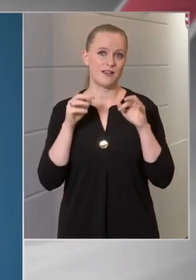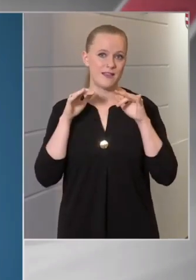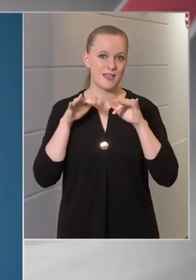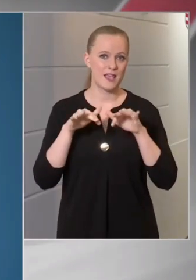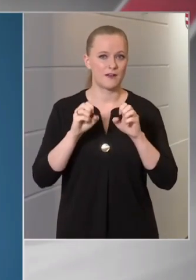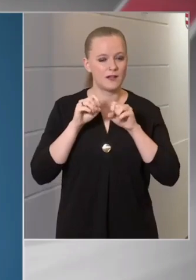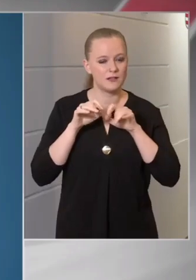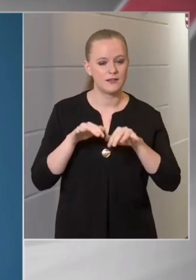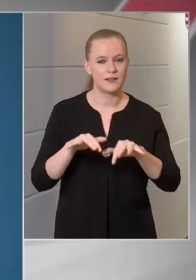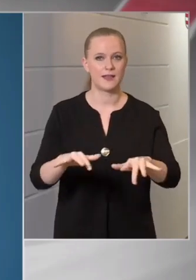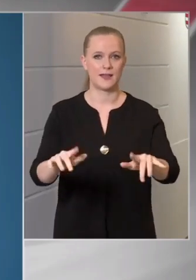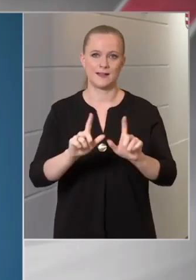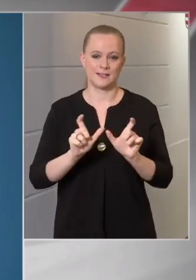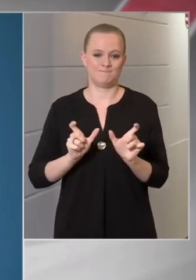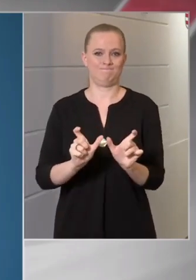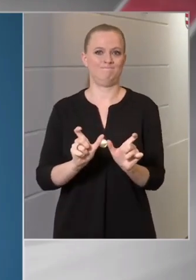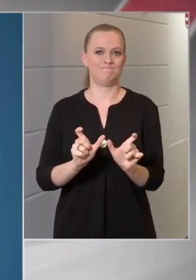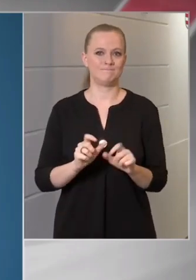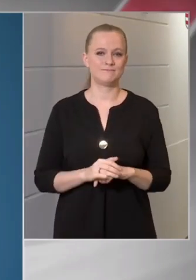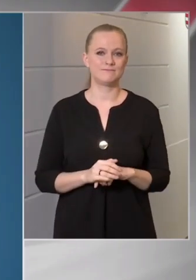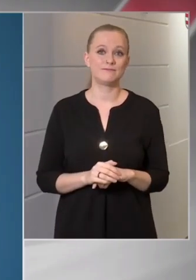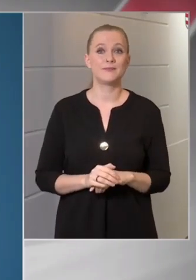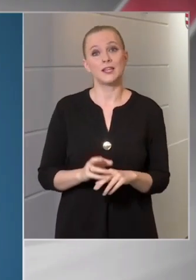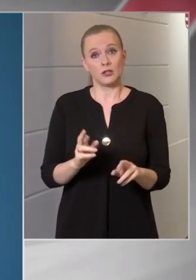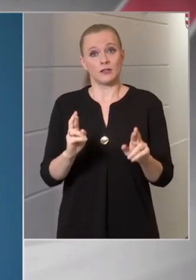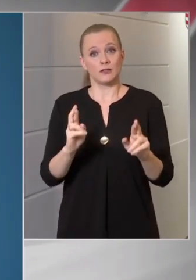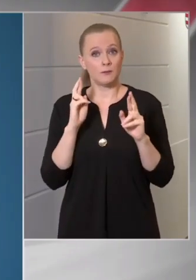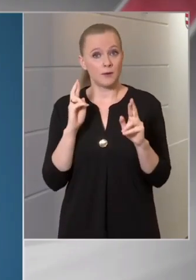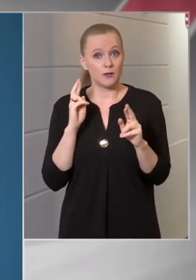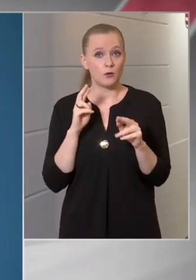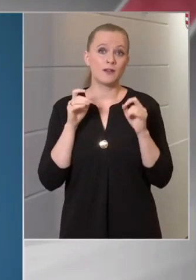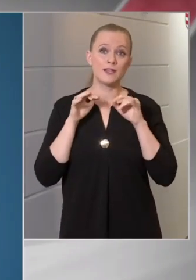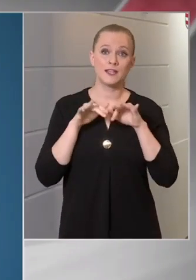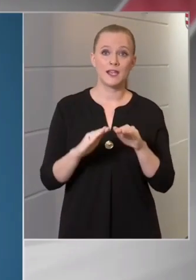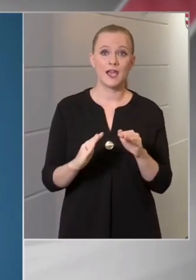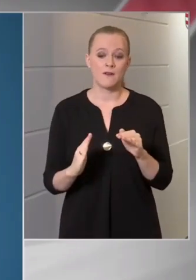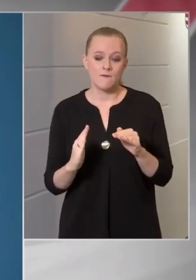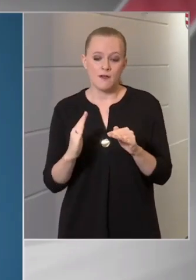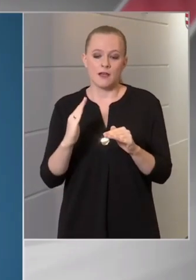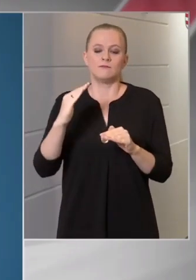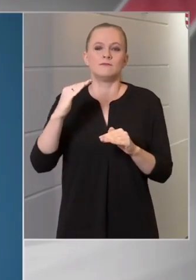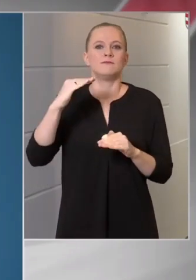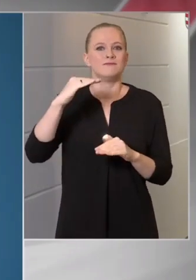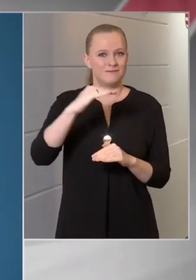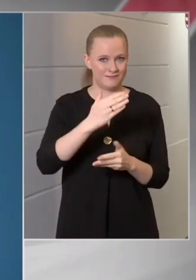terjedését, és reményeink szerint a járványgőrbe ellaposítását.